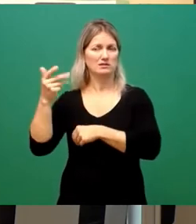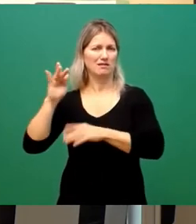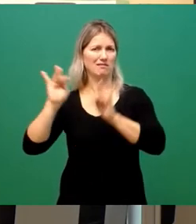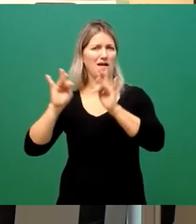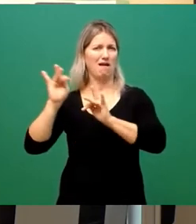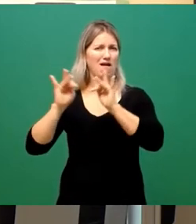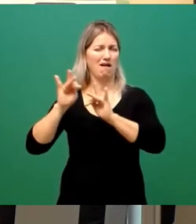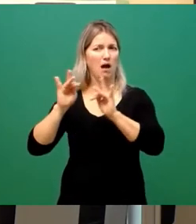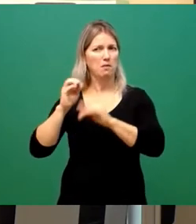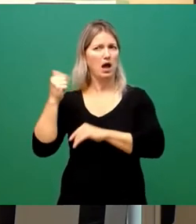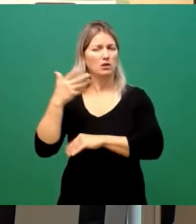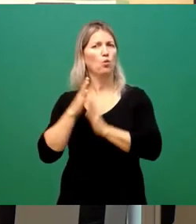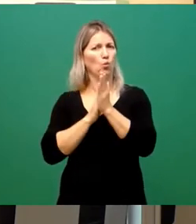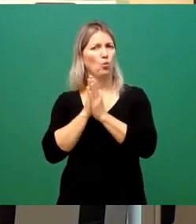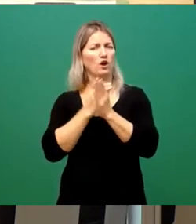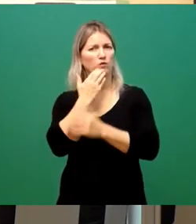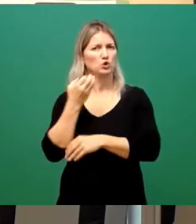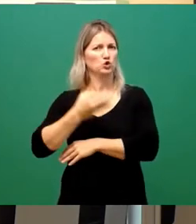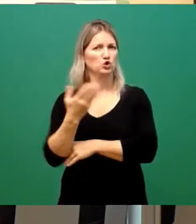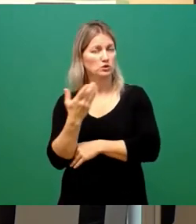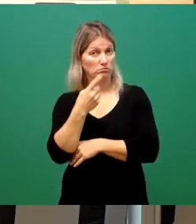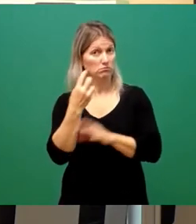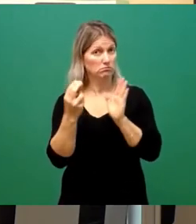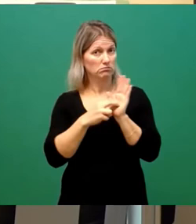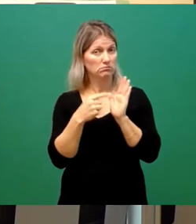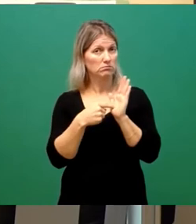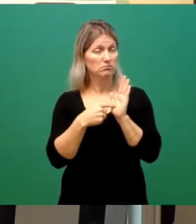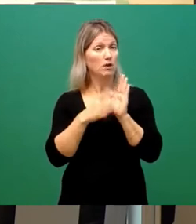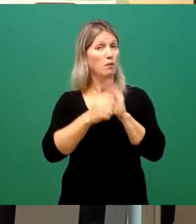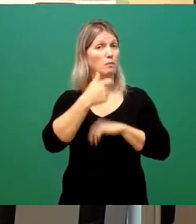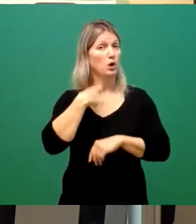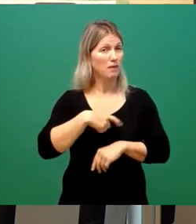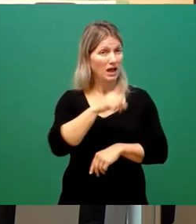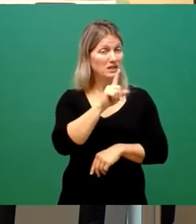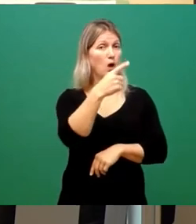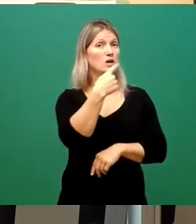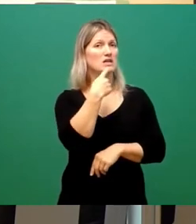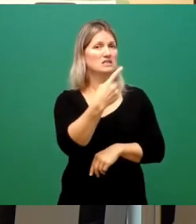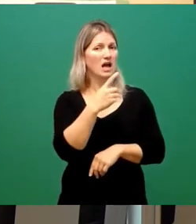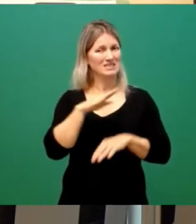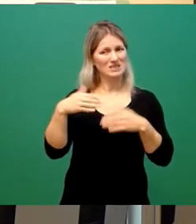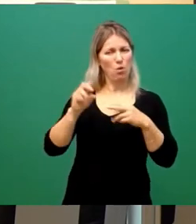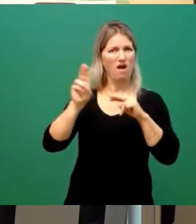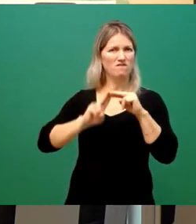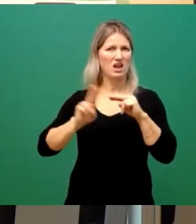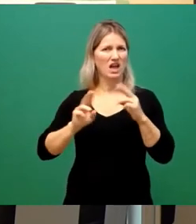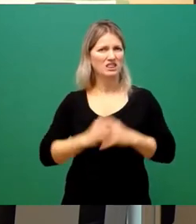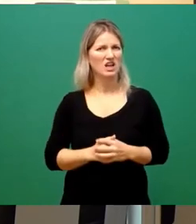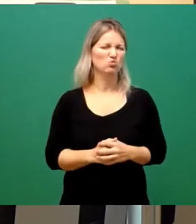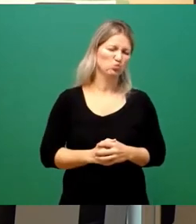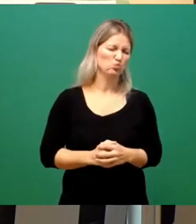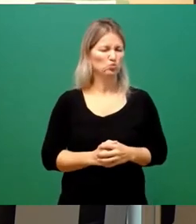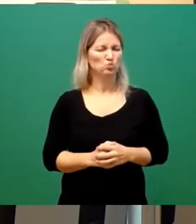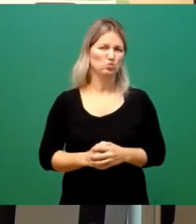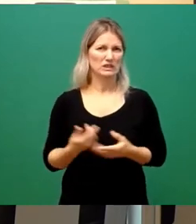Der Oberbürgermeister hat gleichzeitig erklärt, dass er diese Variante für nicht gut hält und aus Sicht der